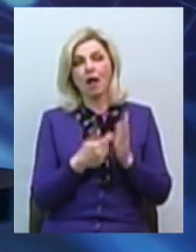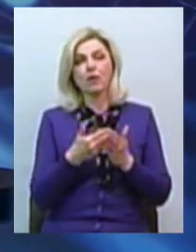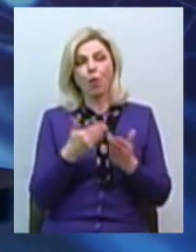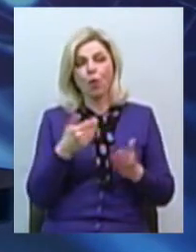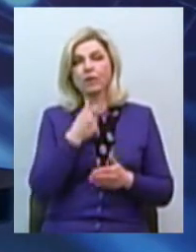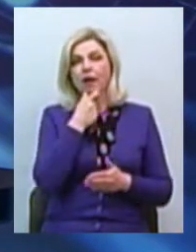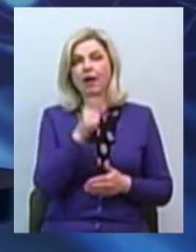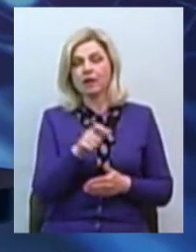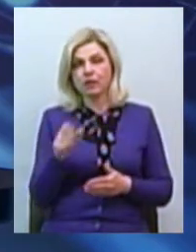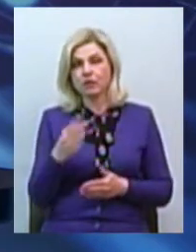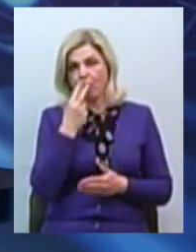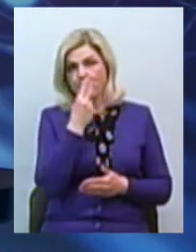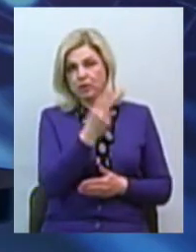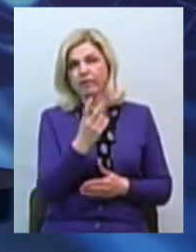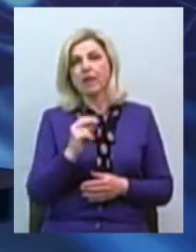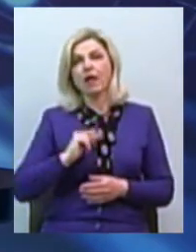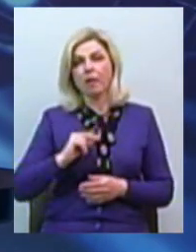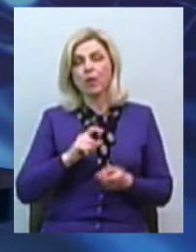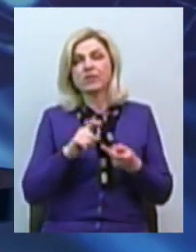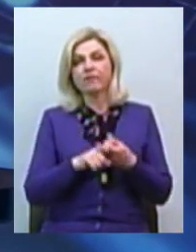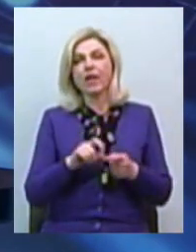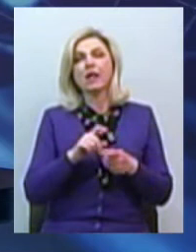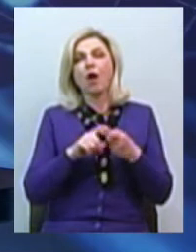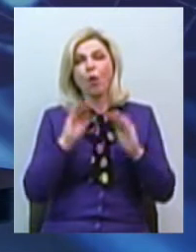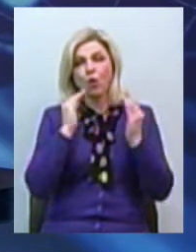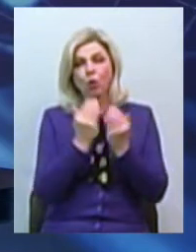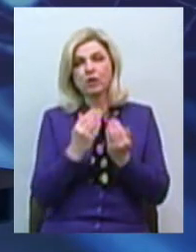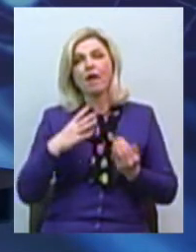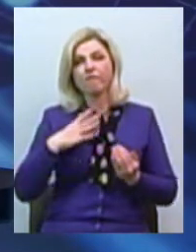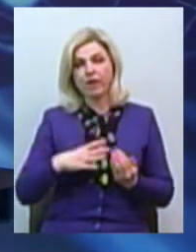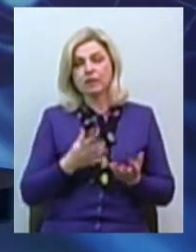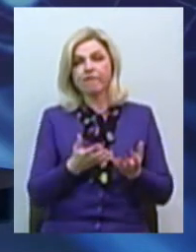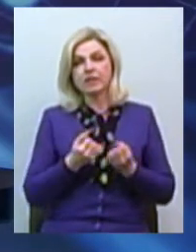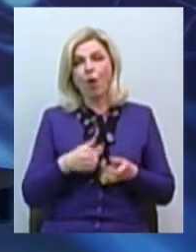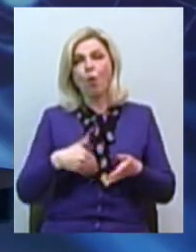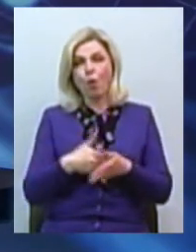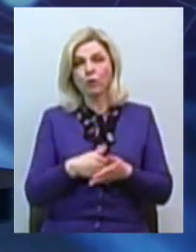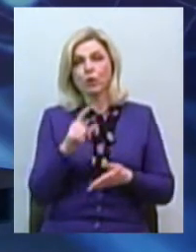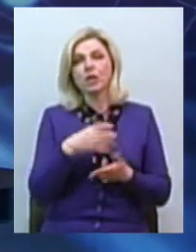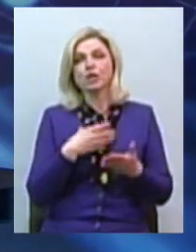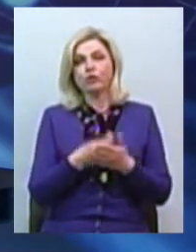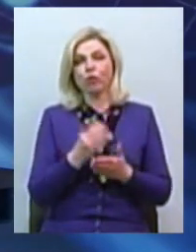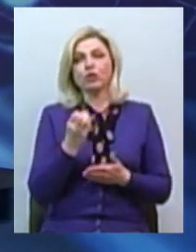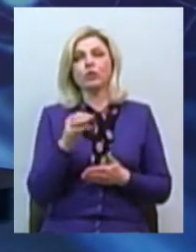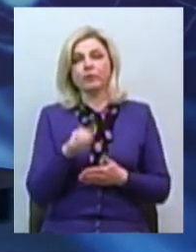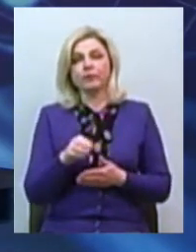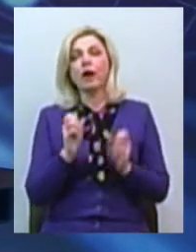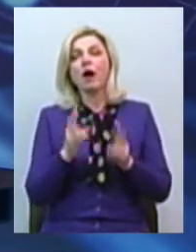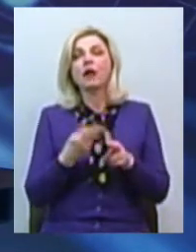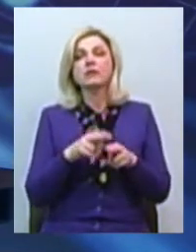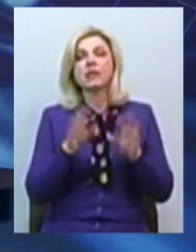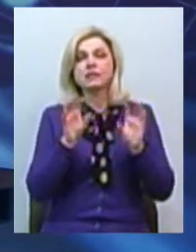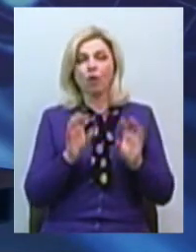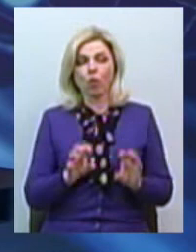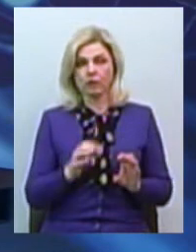на роботу у зв'язку з епідемією. Змушують брати відпустку за свій рахунок. Наскільки це законно, будь ласка? А щодо